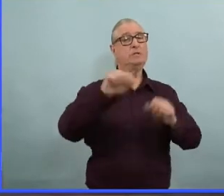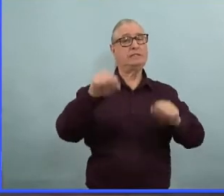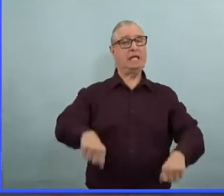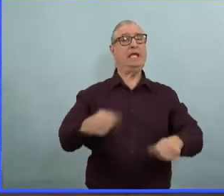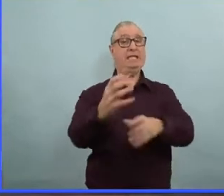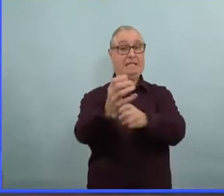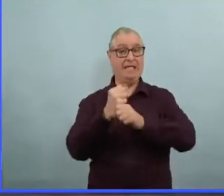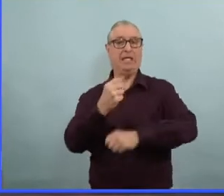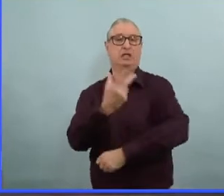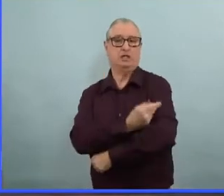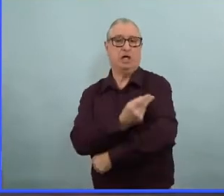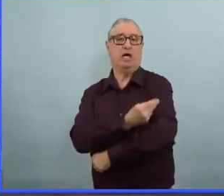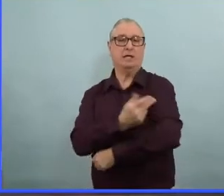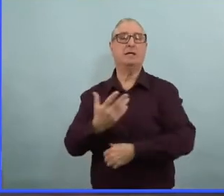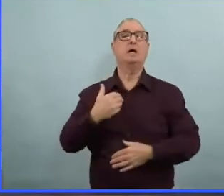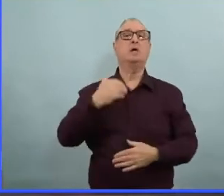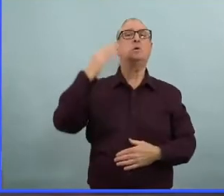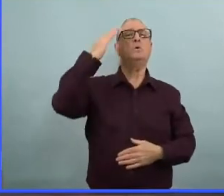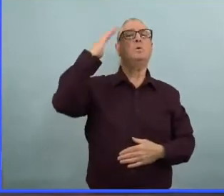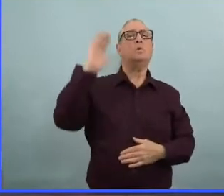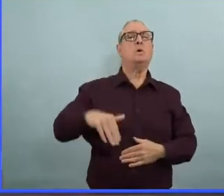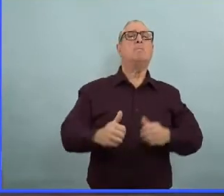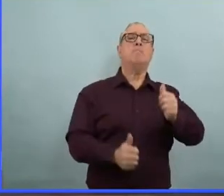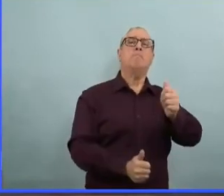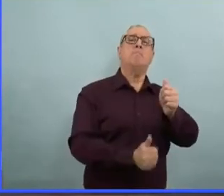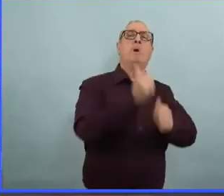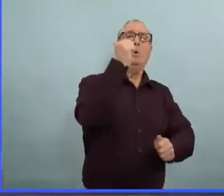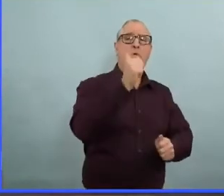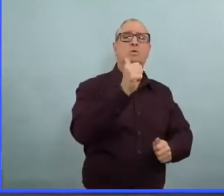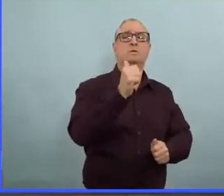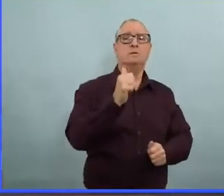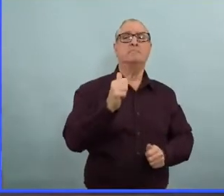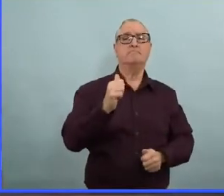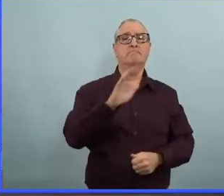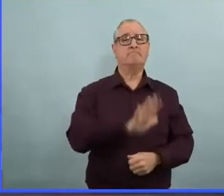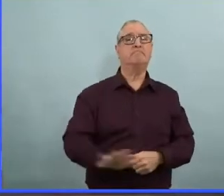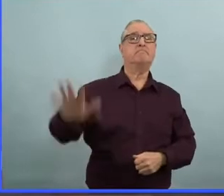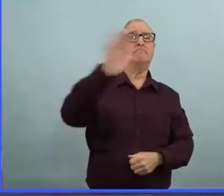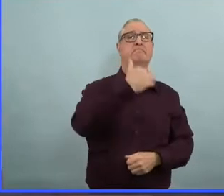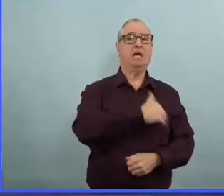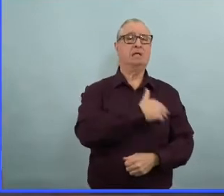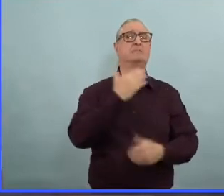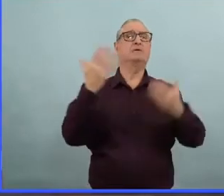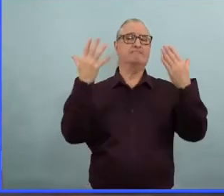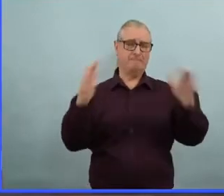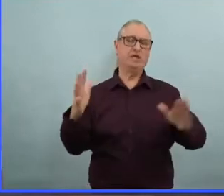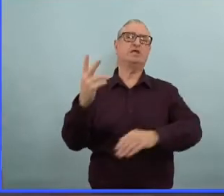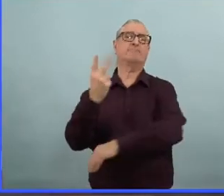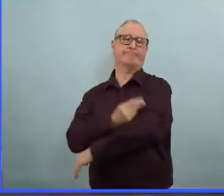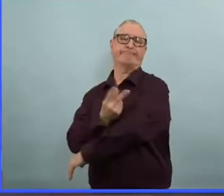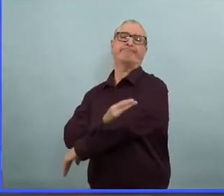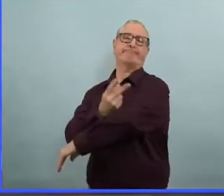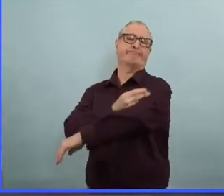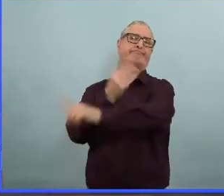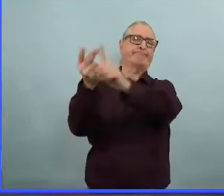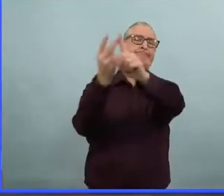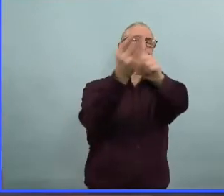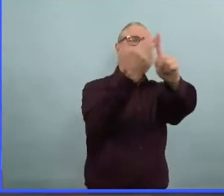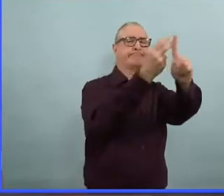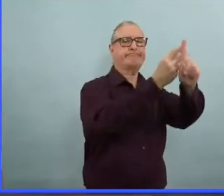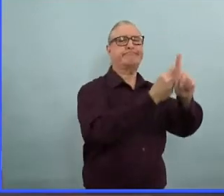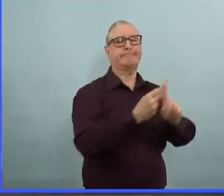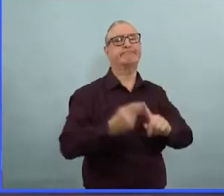énormément contribué à cet effort. La très grande majorité des Manitobains ont fait ce qu'il fallait faire. Ils se sont fait vacciner